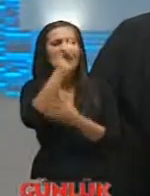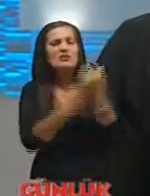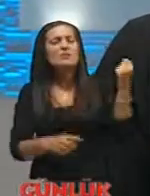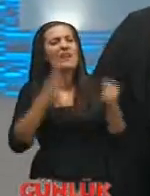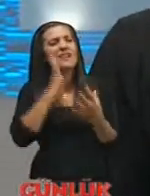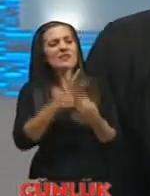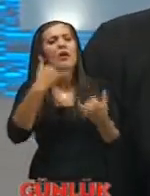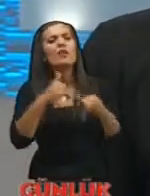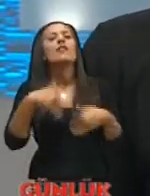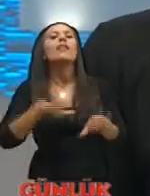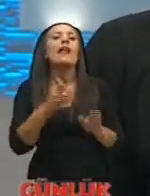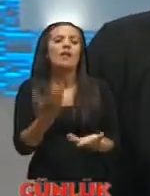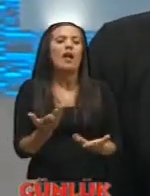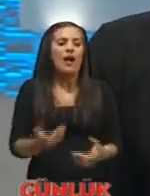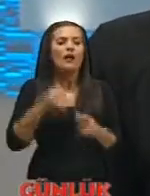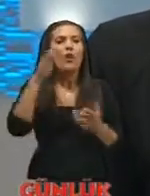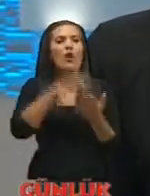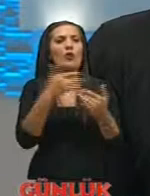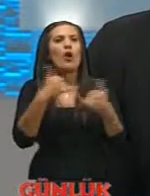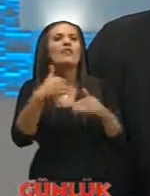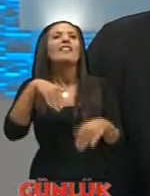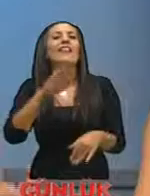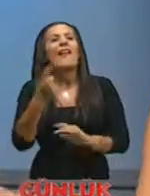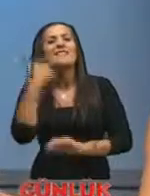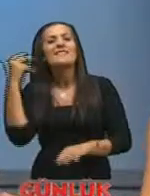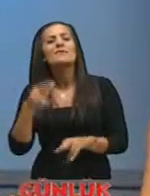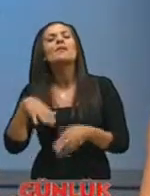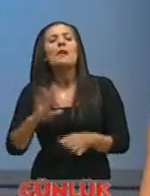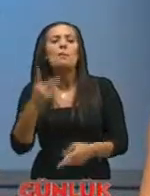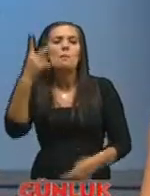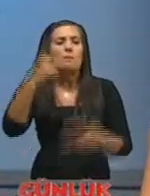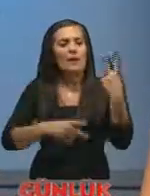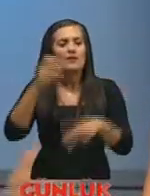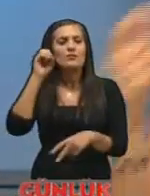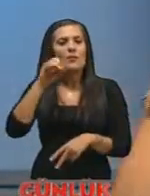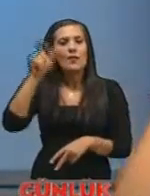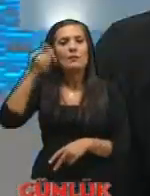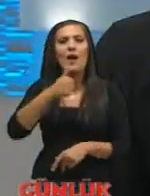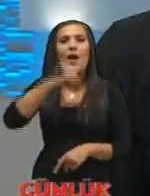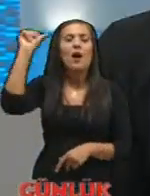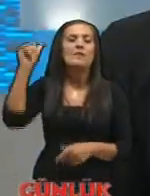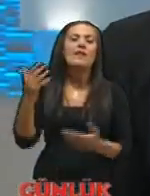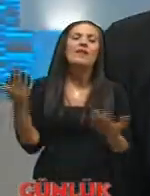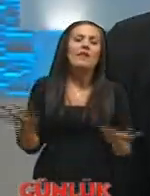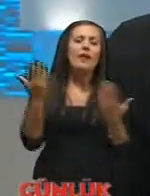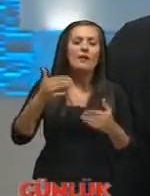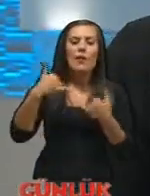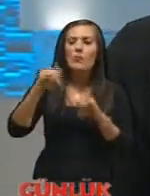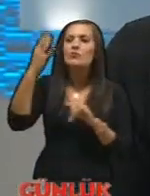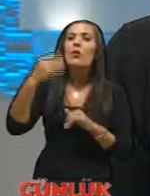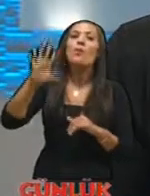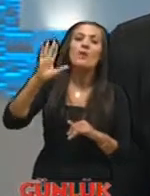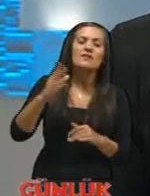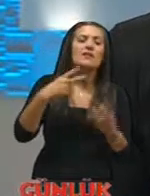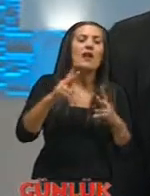insanın oyun oynaması değil tabii ki artık orta oyunu değil değil mi yani değil tabii ki bence de bazı yönetmen abilerimiz ne kadar oyuncu olmasa